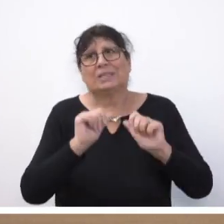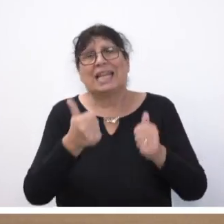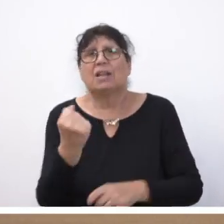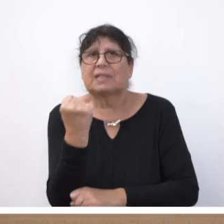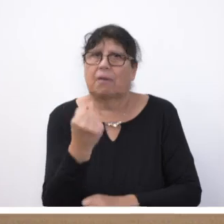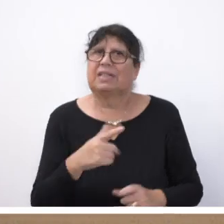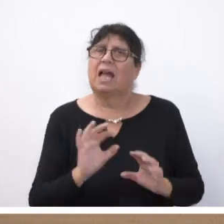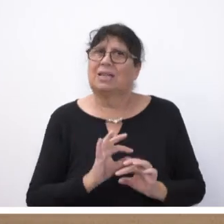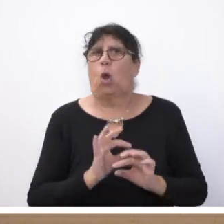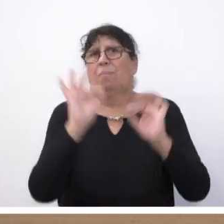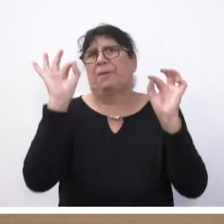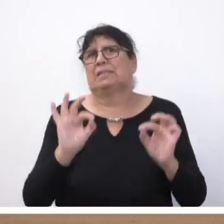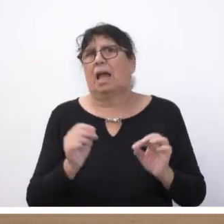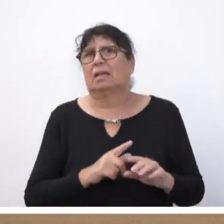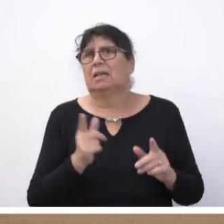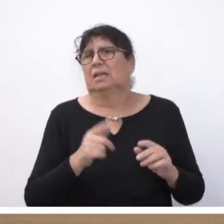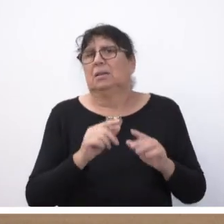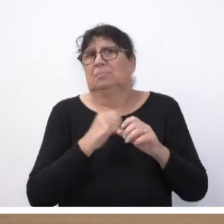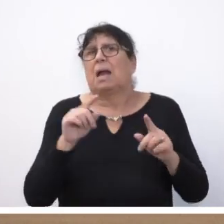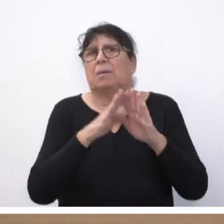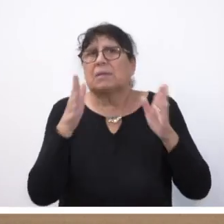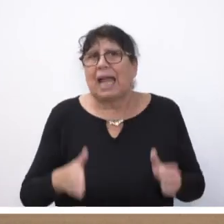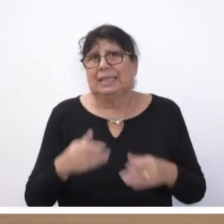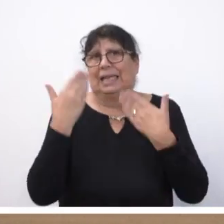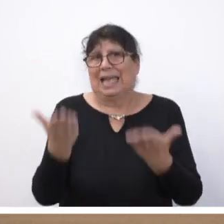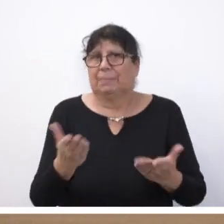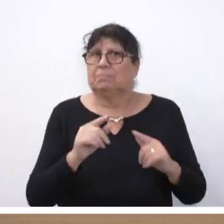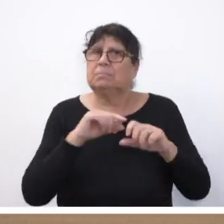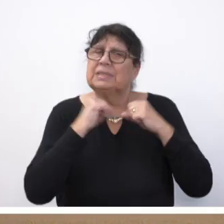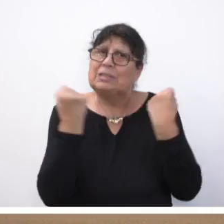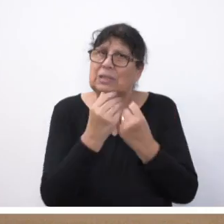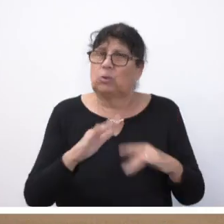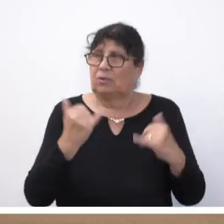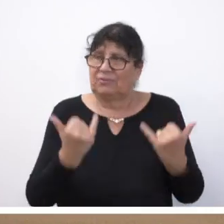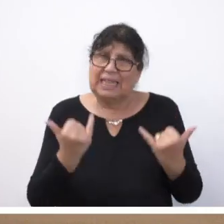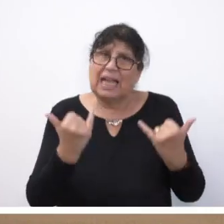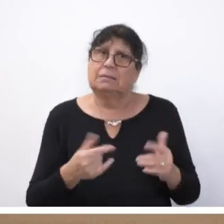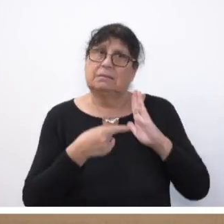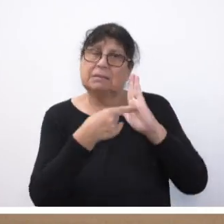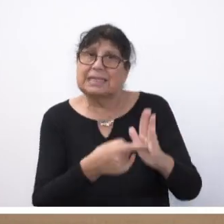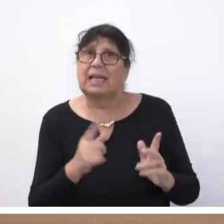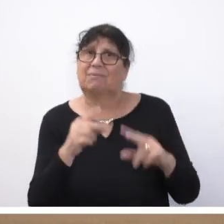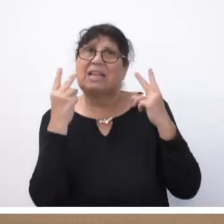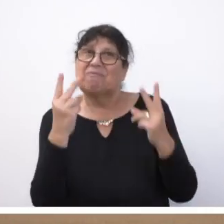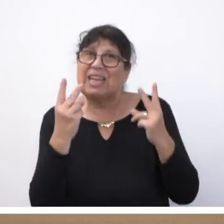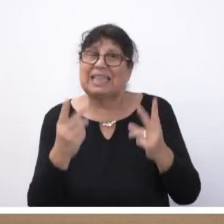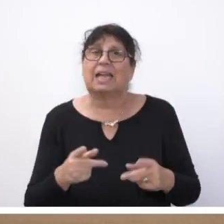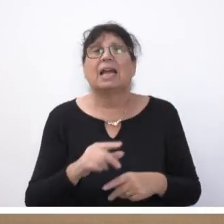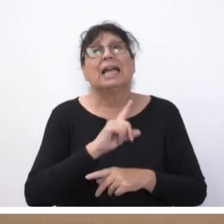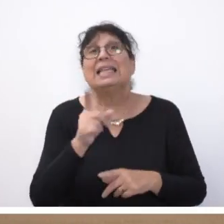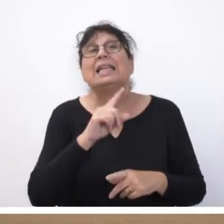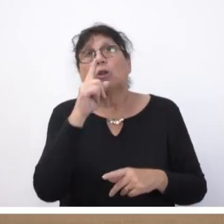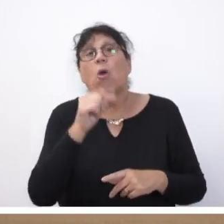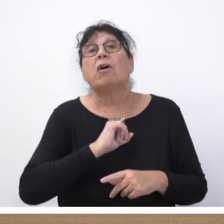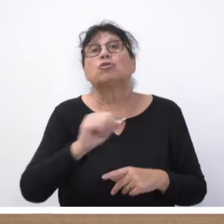auszustatten. Gerade in Situationen wie diesen zeigt sich doch, wie wichtig es wäre, nicht nur vollmundig schnelle Hilfe zu versprechen,